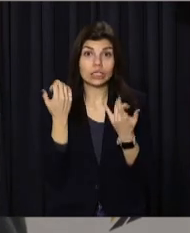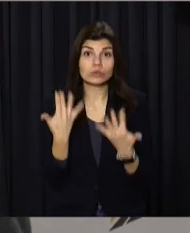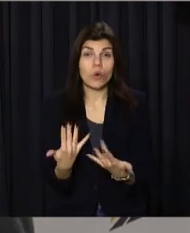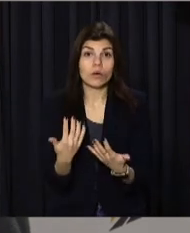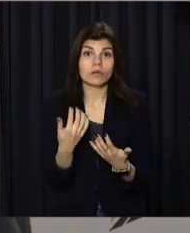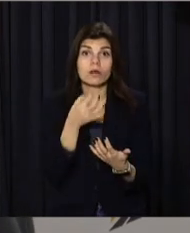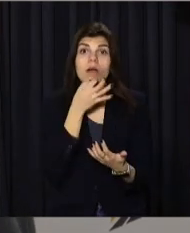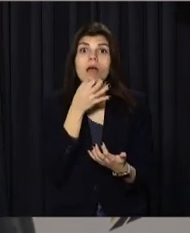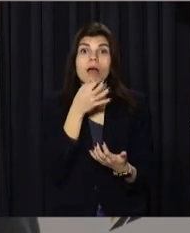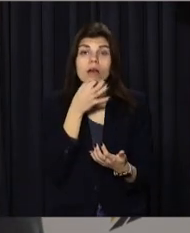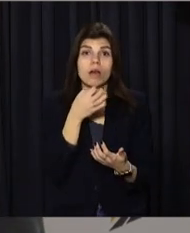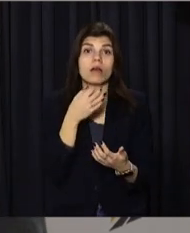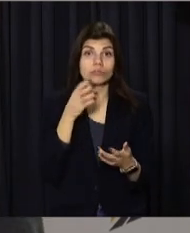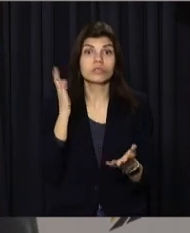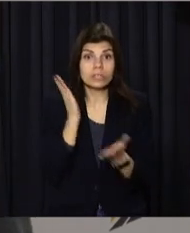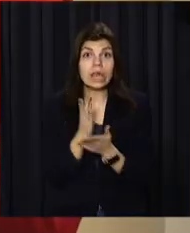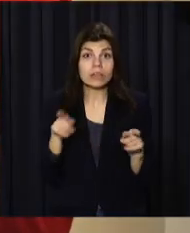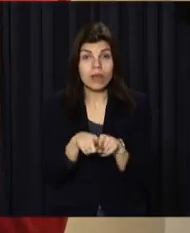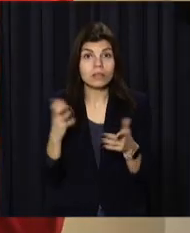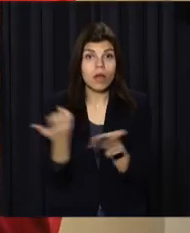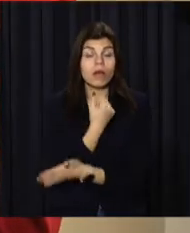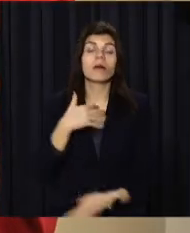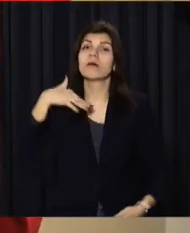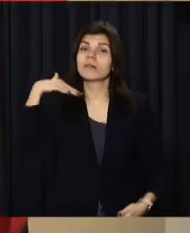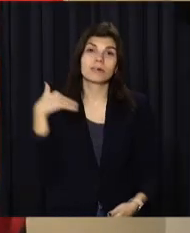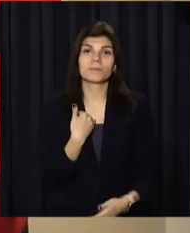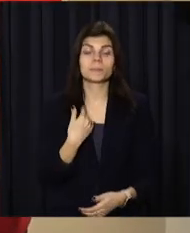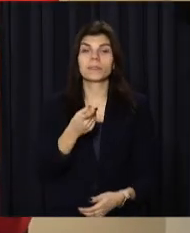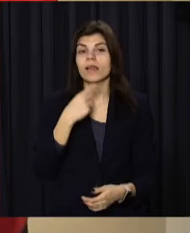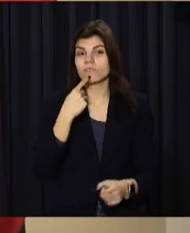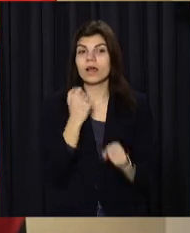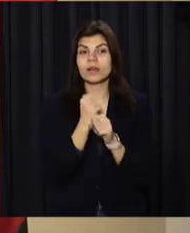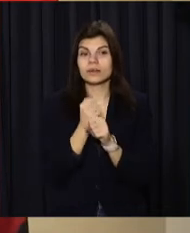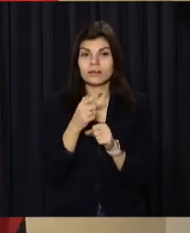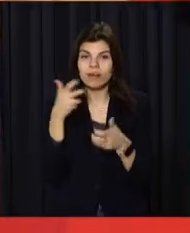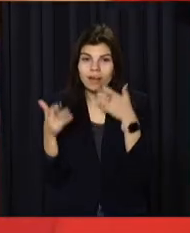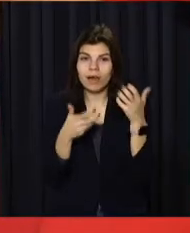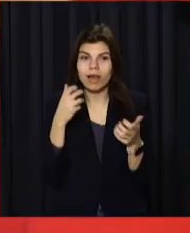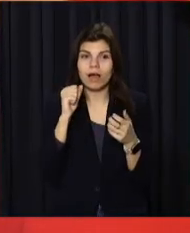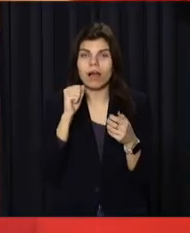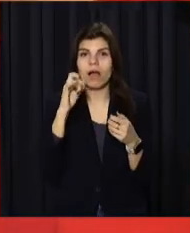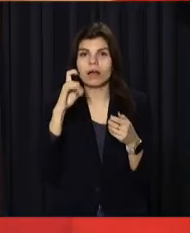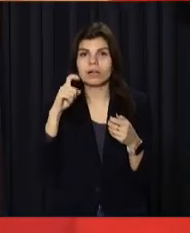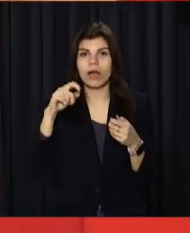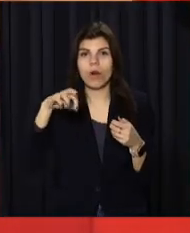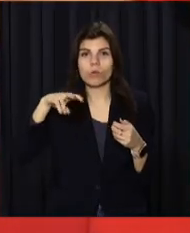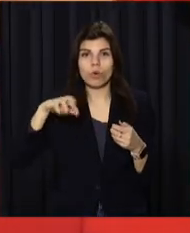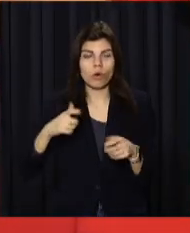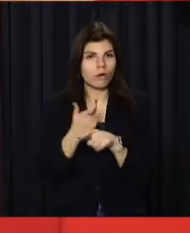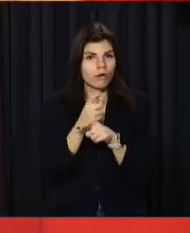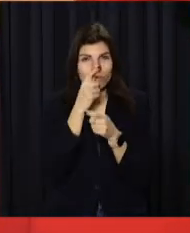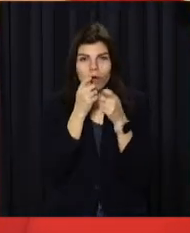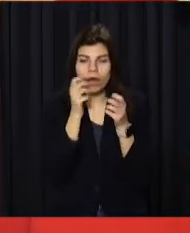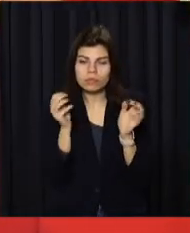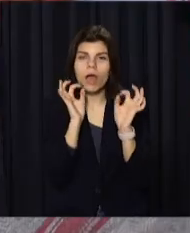ранньої доби є експонатом. Археологічна робота, зазначають науковці Копітка. Та завдяки тим предметам, які